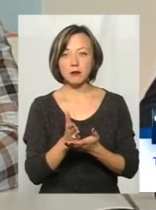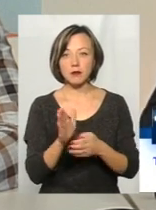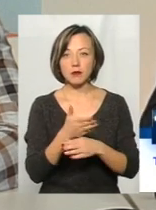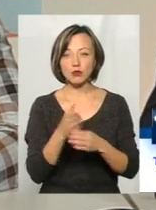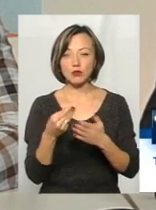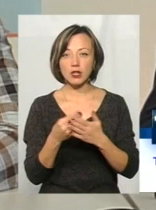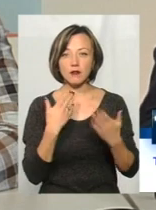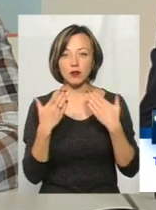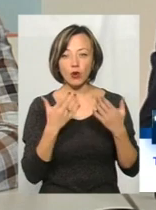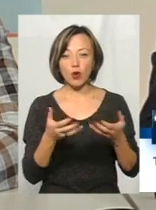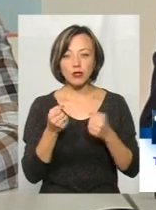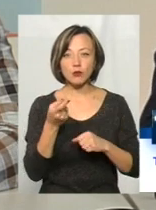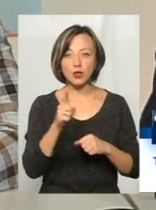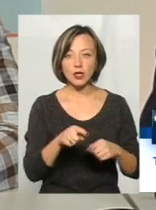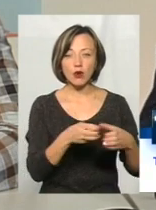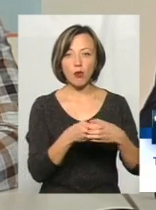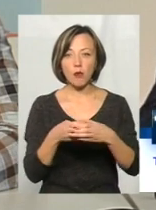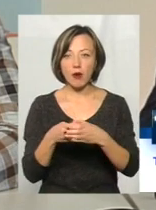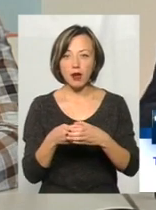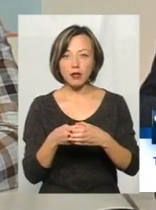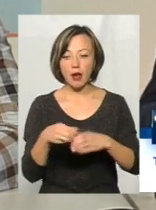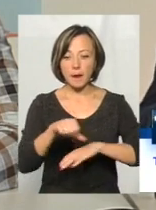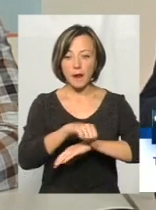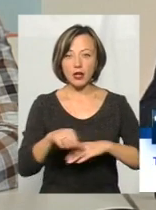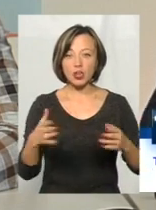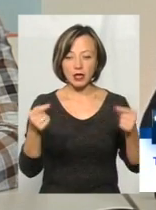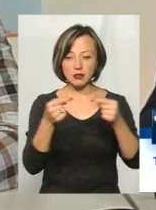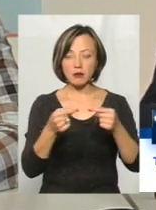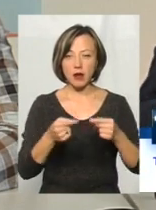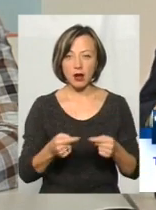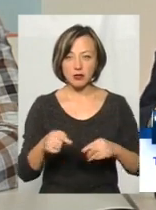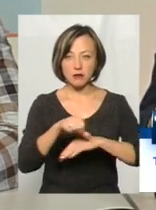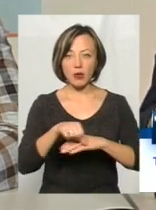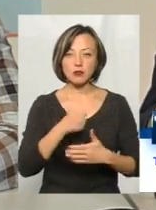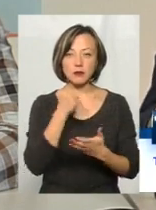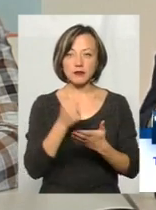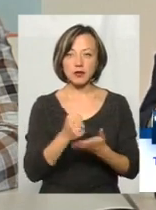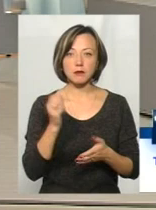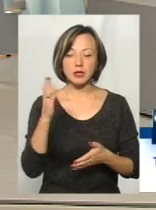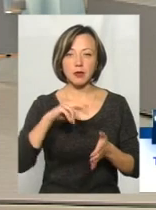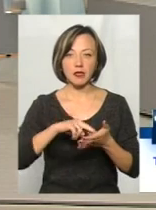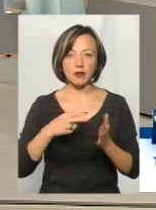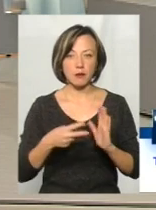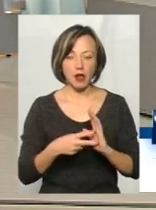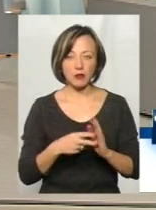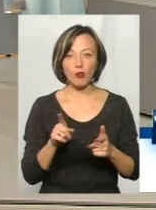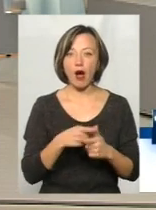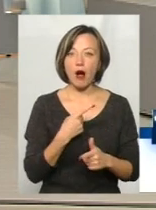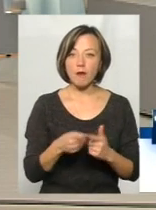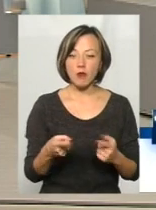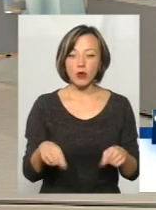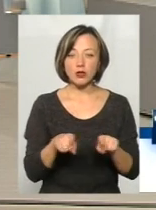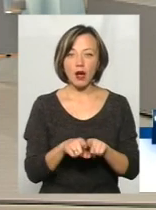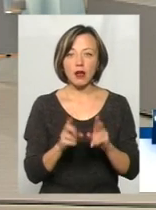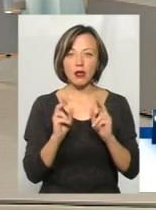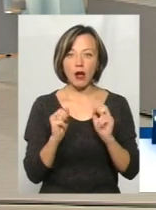і так далі, отримують ті громади, межі яких збігаються з межами, затвердженими перспективним планом. Або, так як у